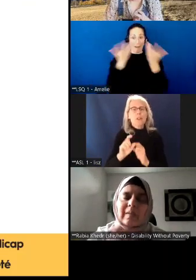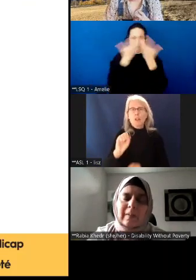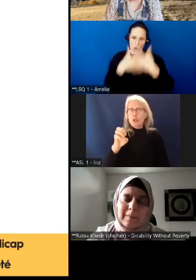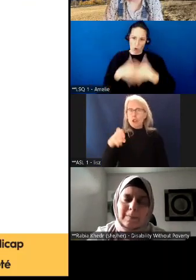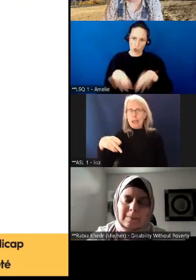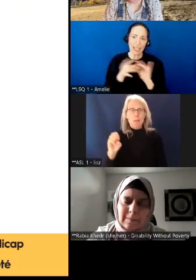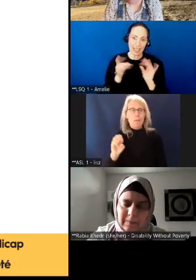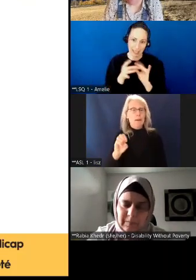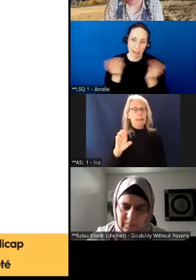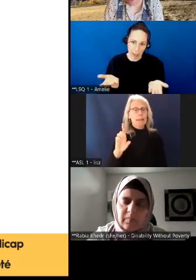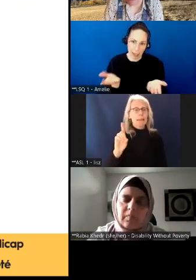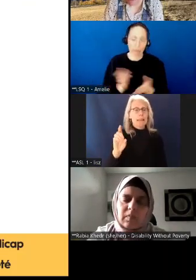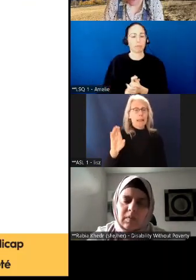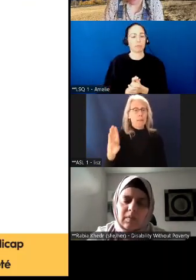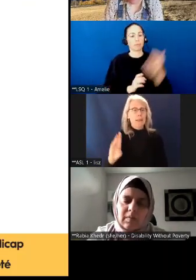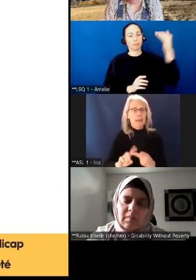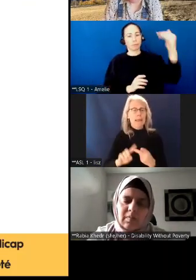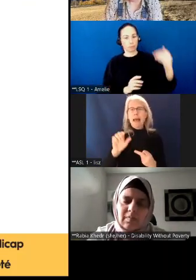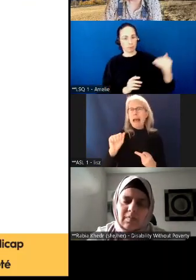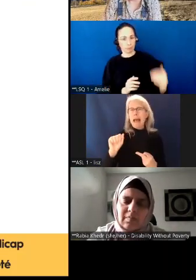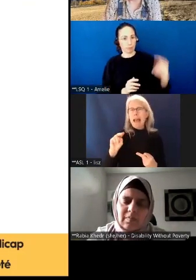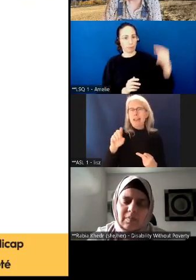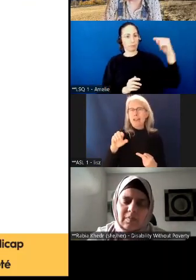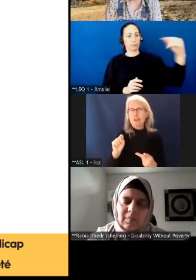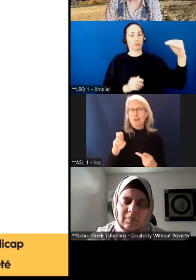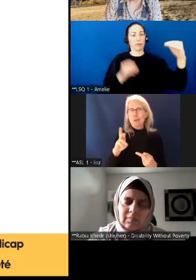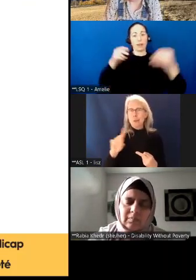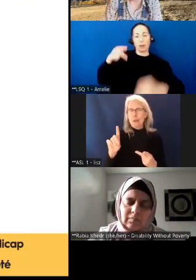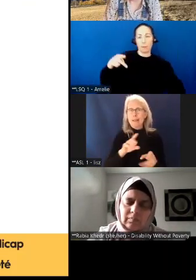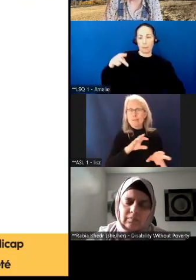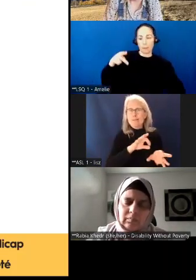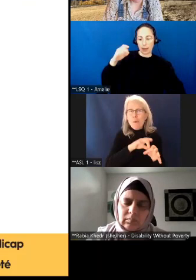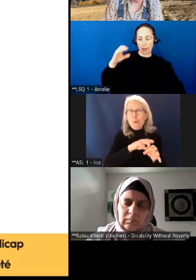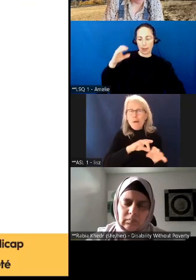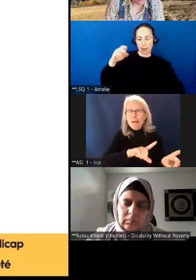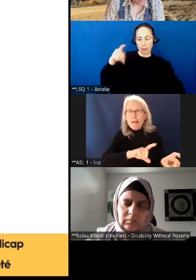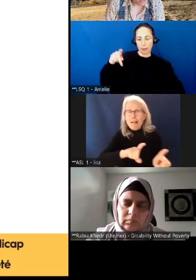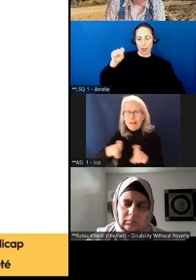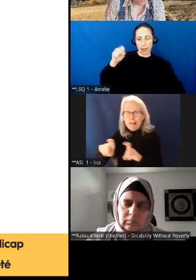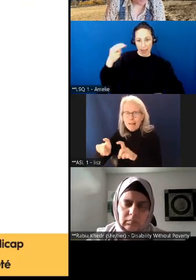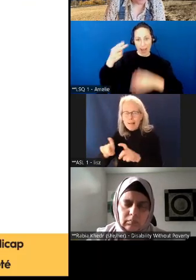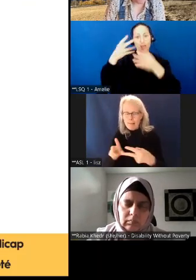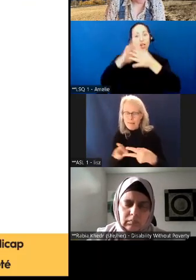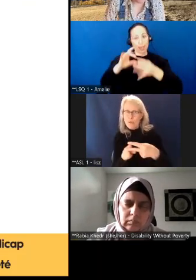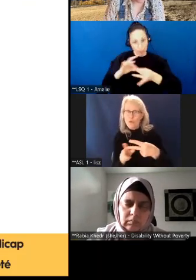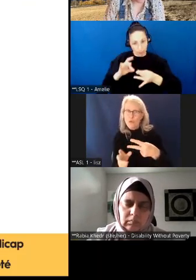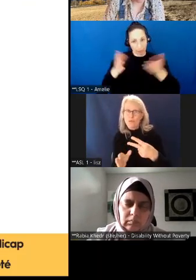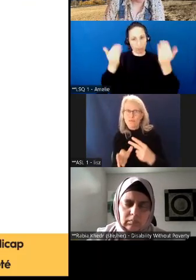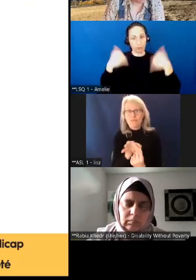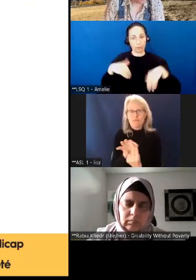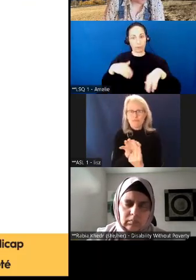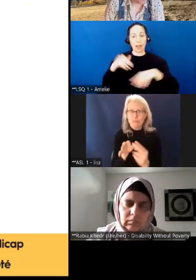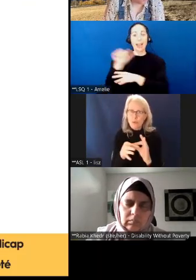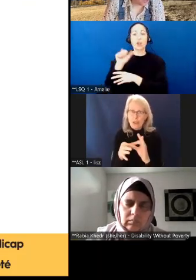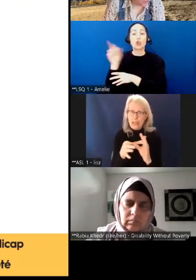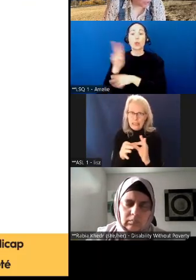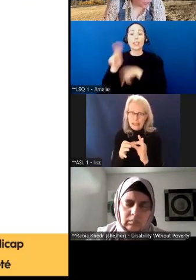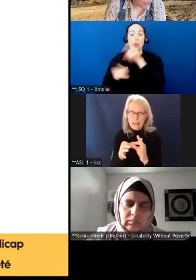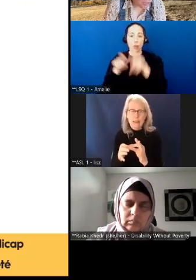Alors, nous allons parler de définir la PCPSH, les résultats du sondage Angus Reid